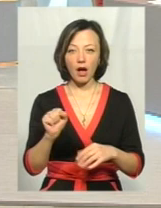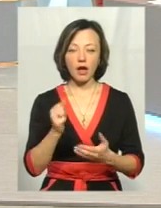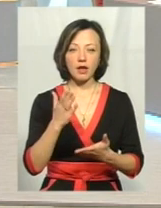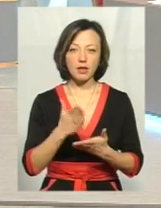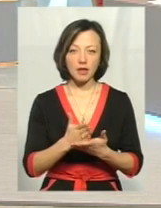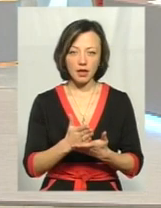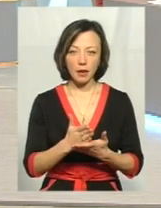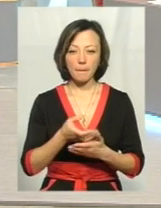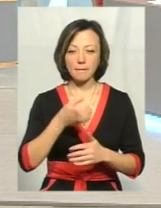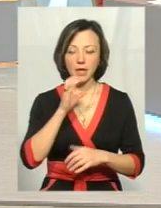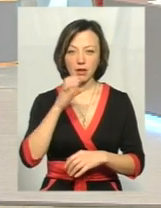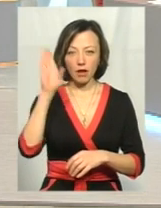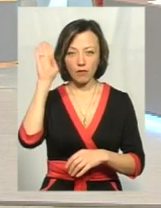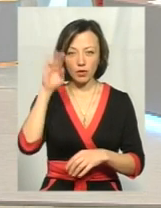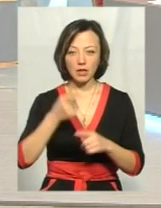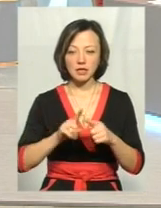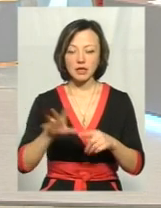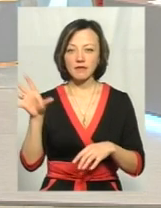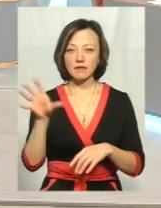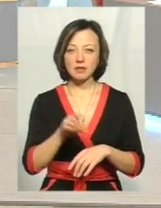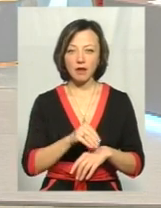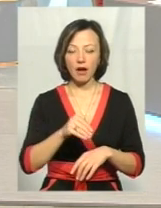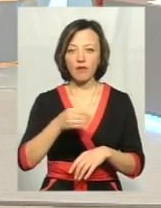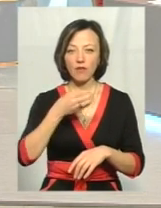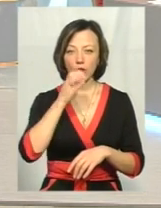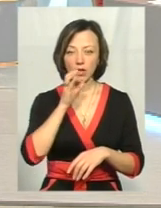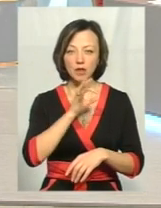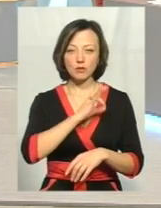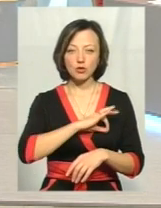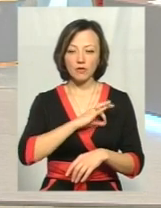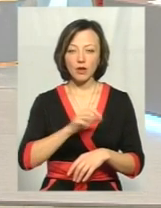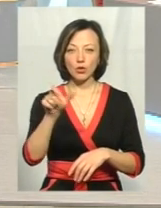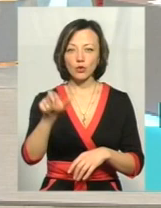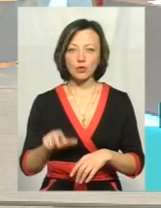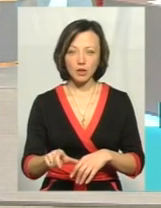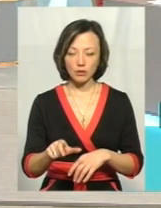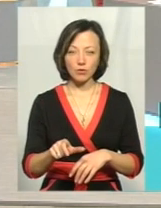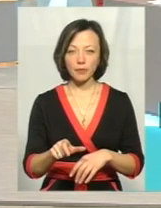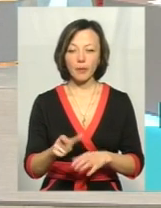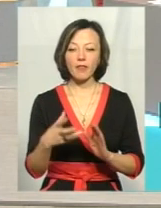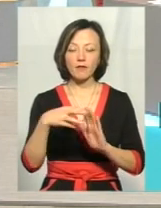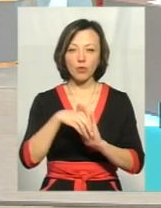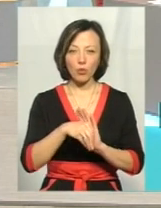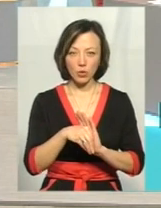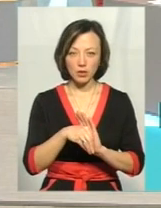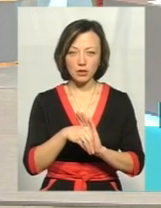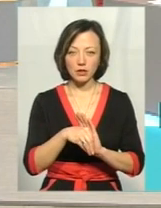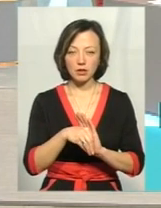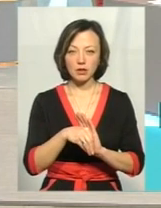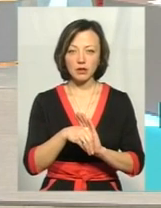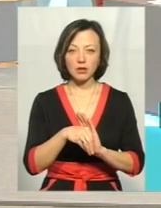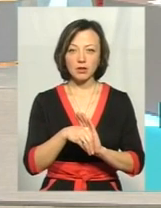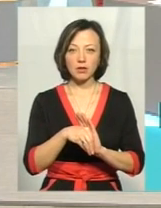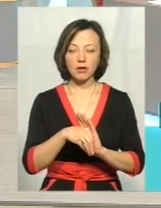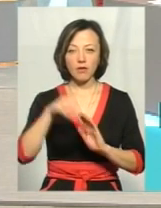питна вода – це вся вода, яка споживається людиною для пиття. Сюди в цю структуру